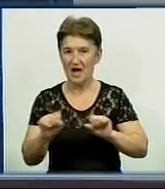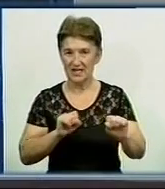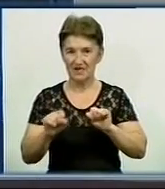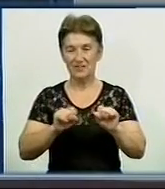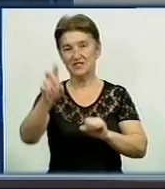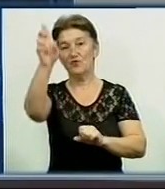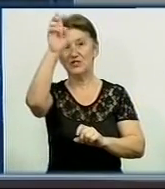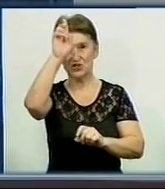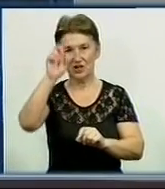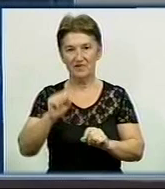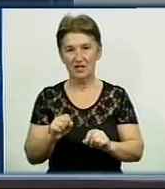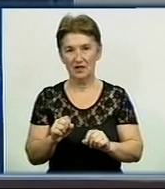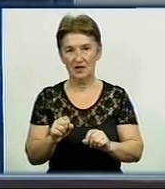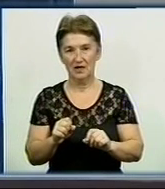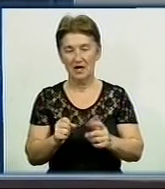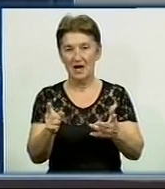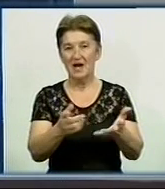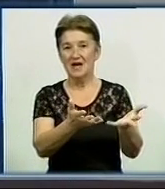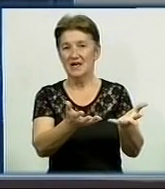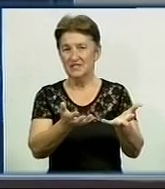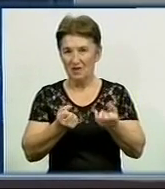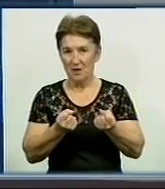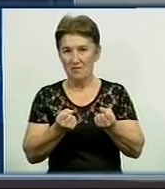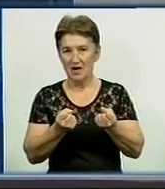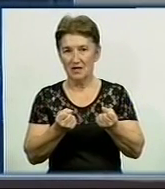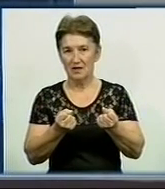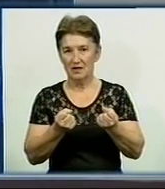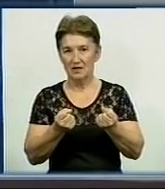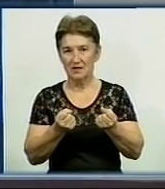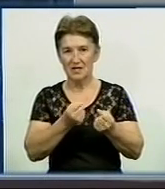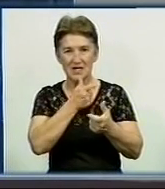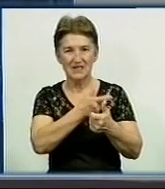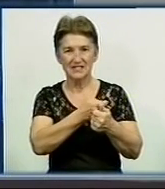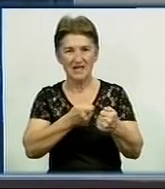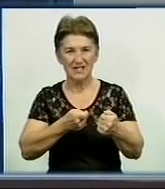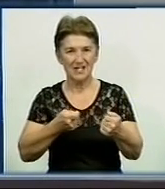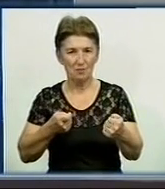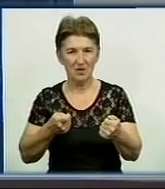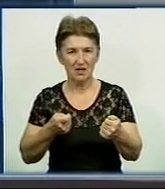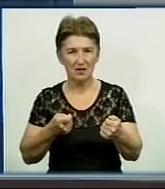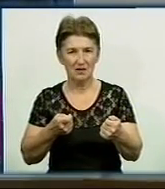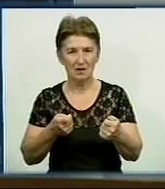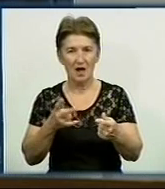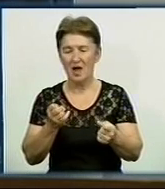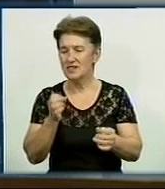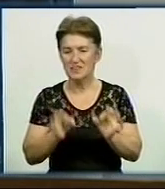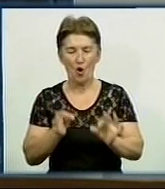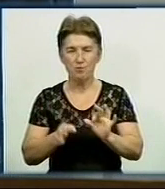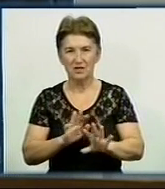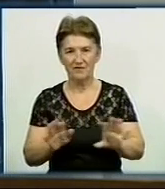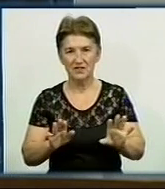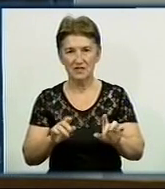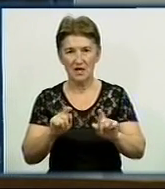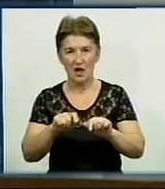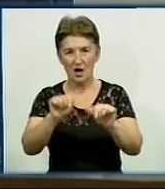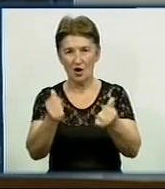держави сприймає затримки, неоправдані затримки з призначенням